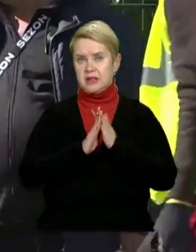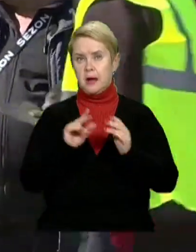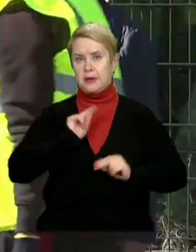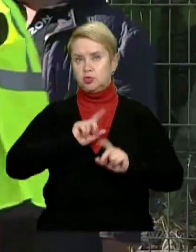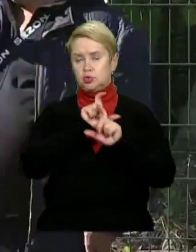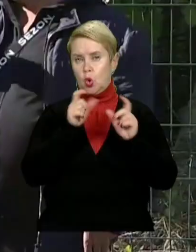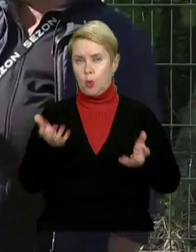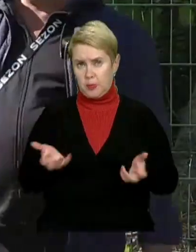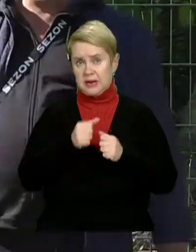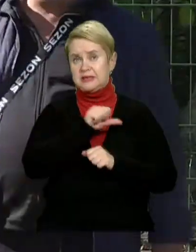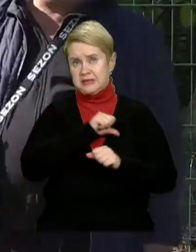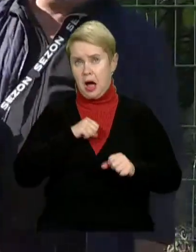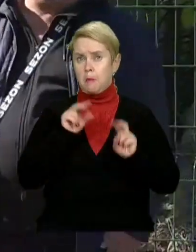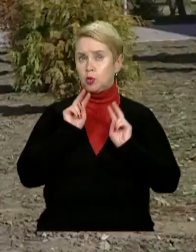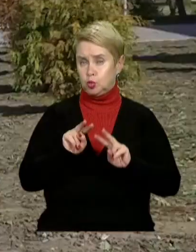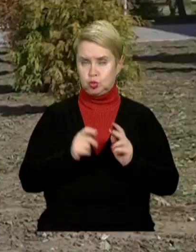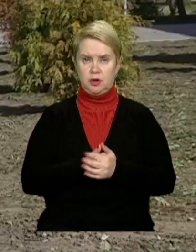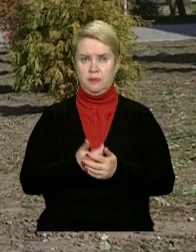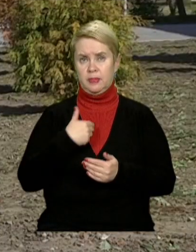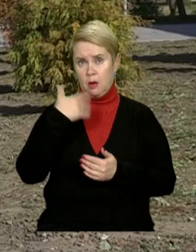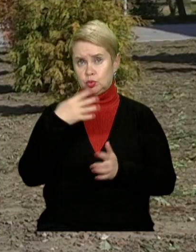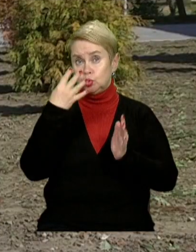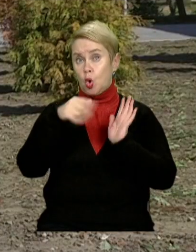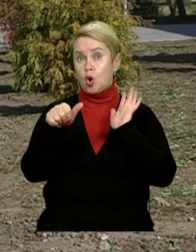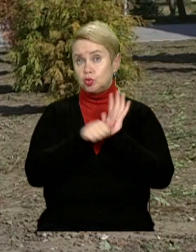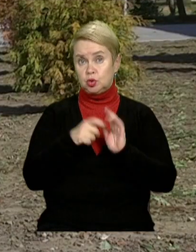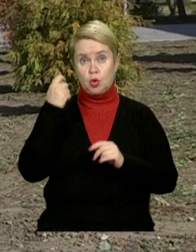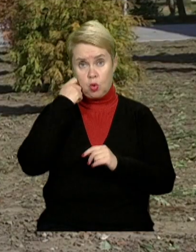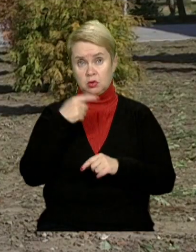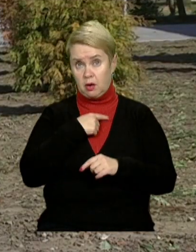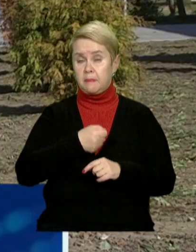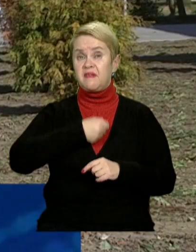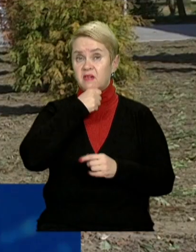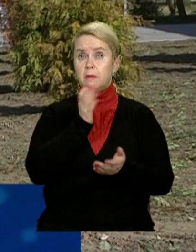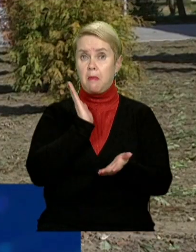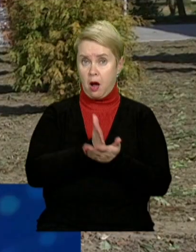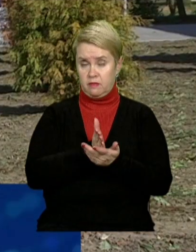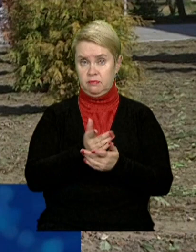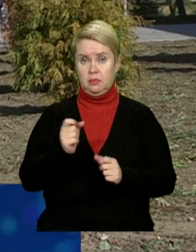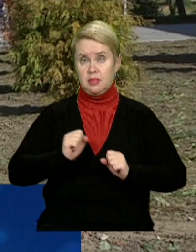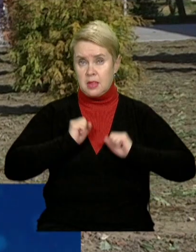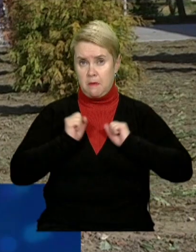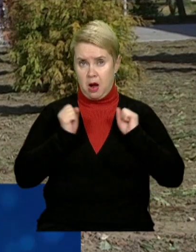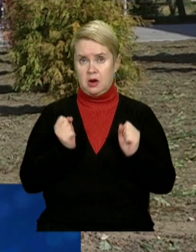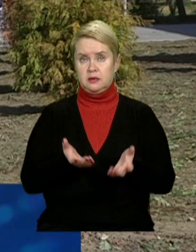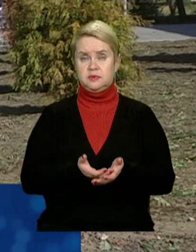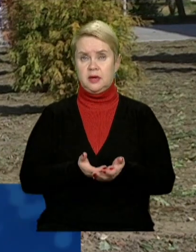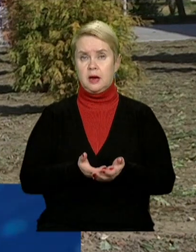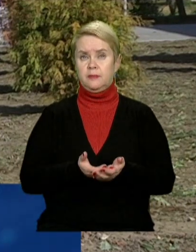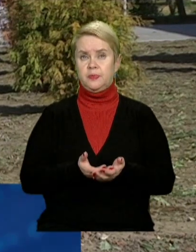школи підтримували самотужки. Нам вже 46 років, такий поважний вік маємо. Намагаємося, звичайно,